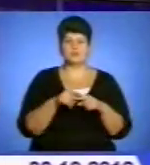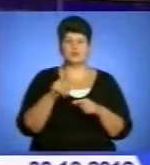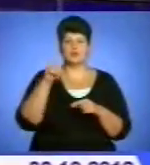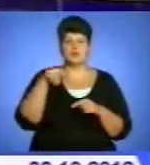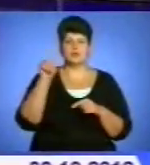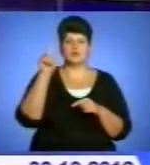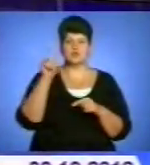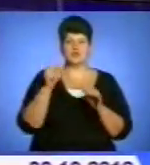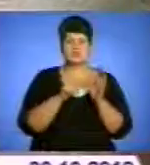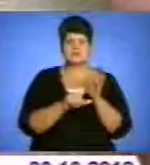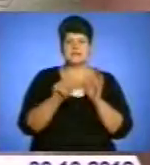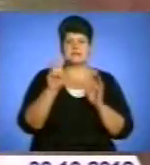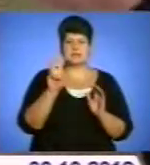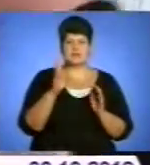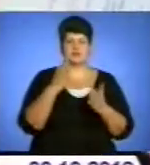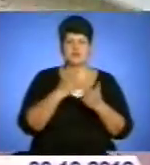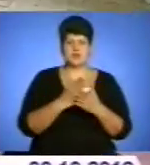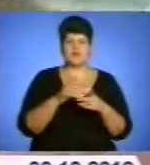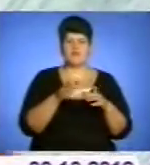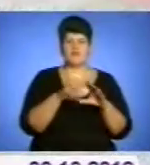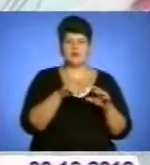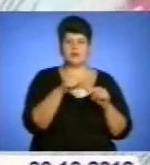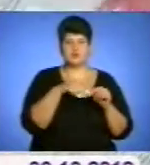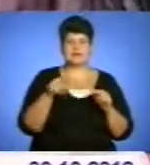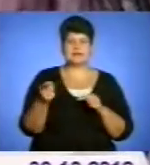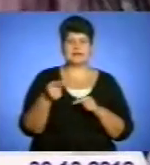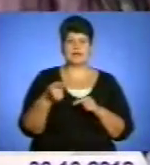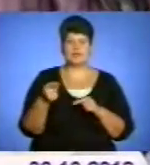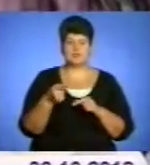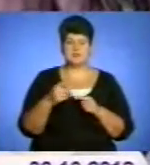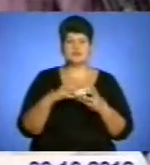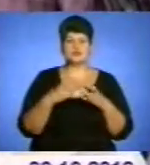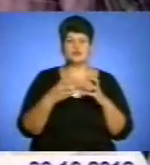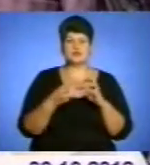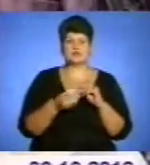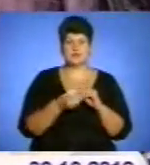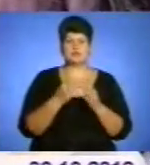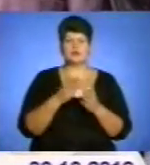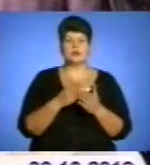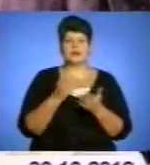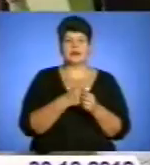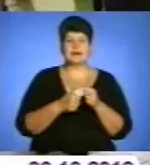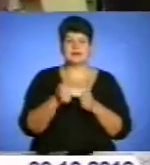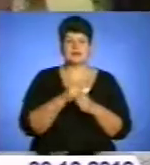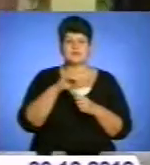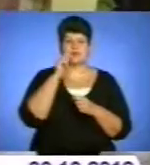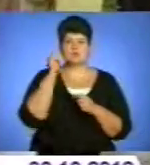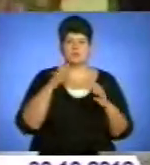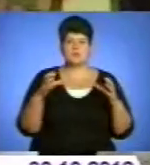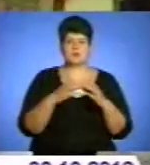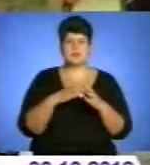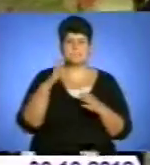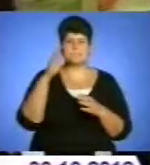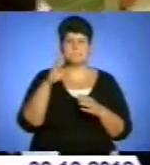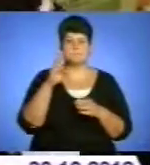163, що охоплює виборців Тернополя. За результатами серед політичних партій лідерує всеукраїнське об'єднання «Батьківщина», яке